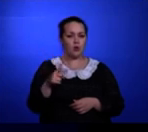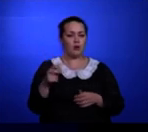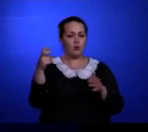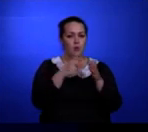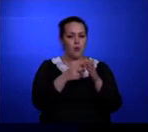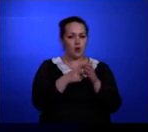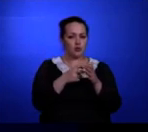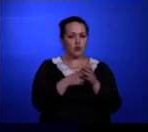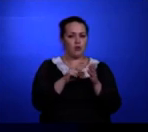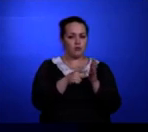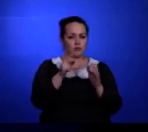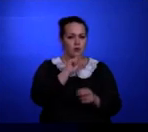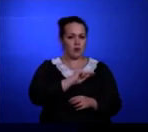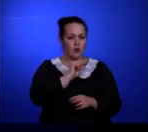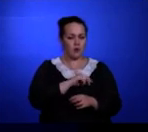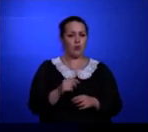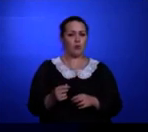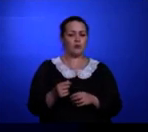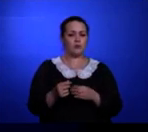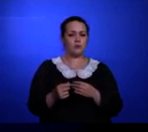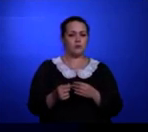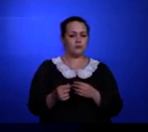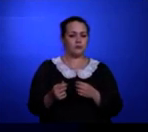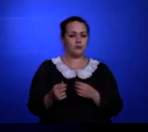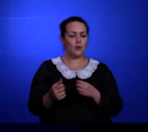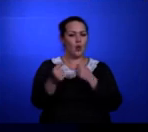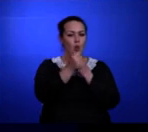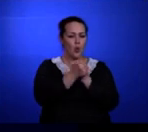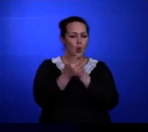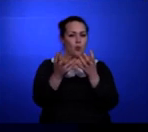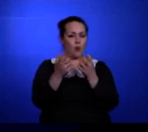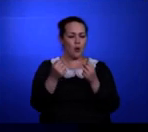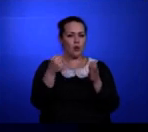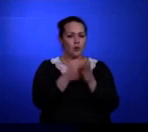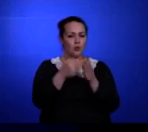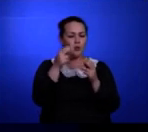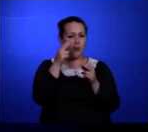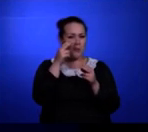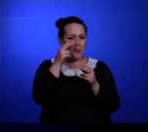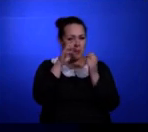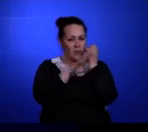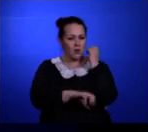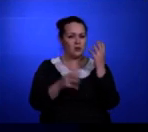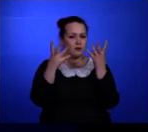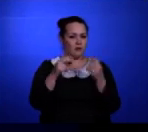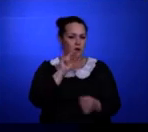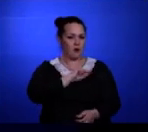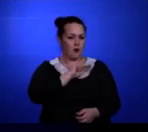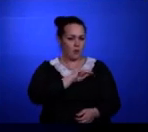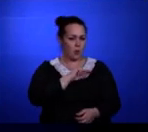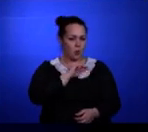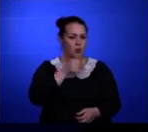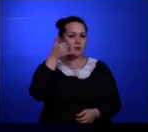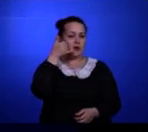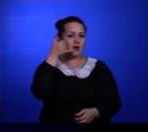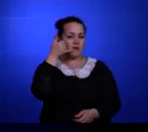каждое лето брала отпуск и работала здесь до последнего дня стрижки. Ребята, телефонистка –